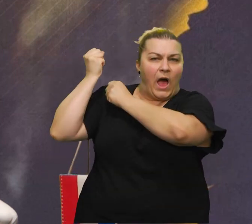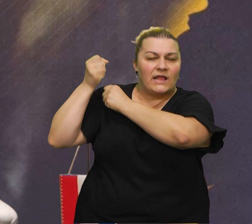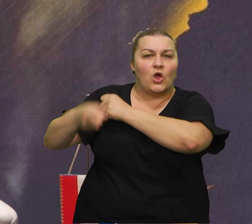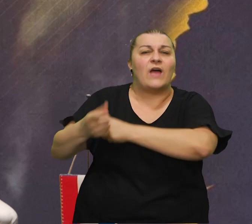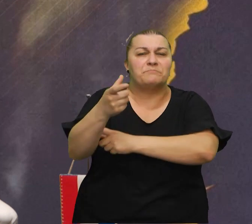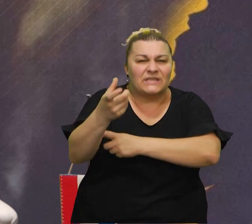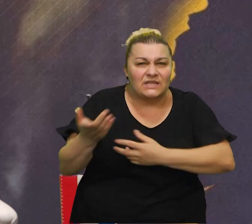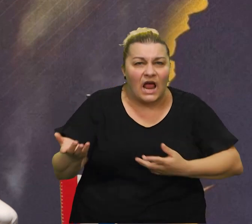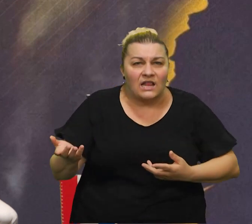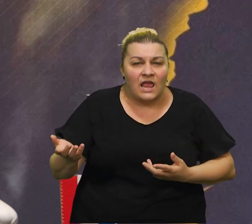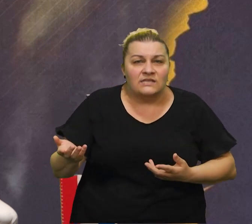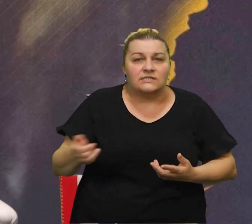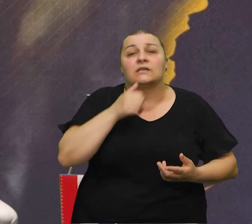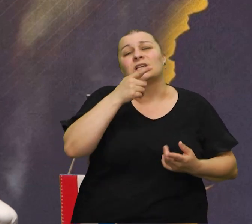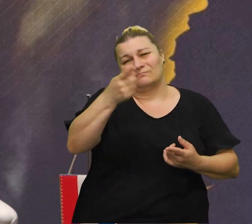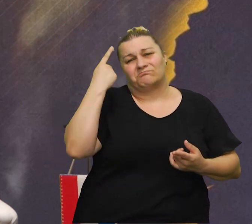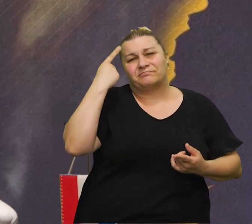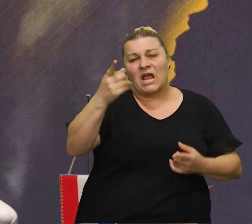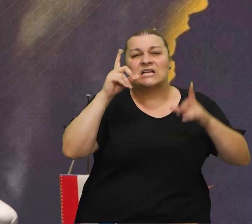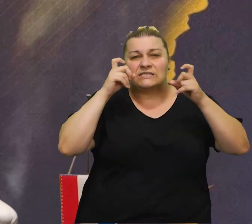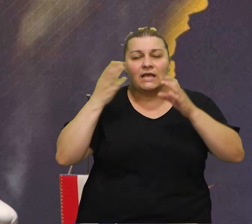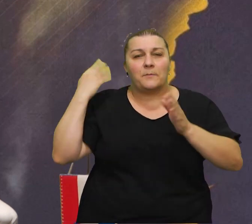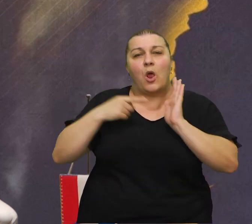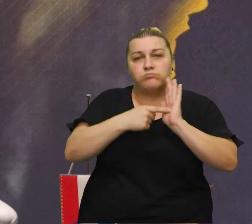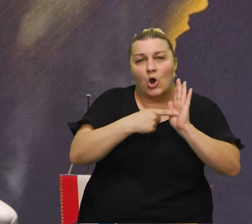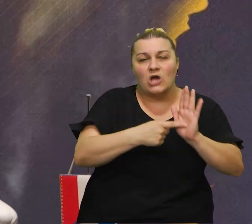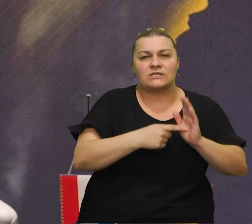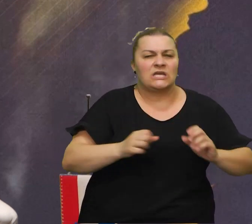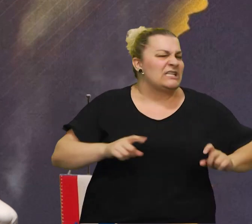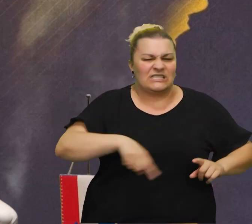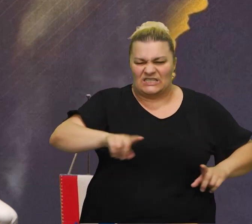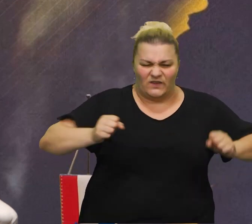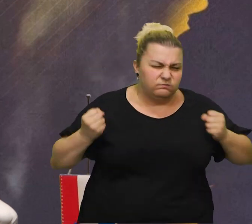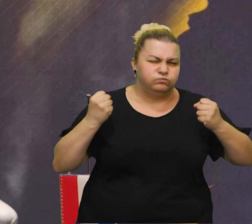metraljez i one slike stvona, onoga prkosa,